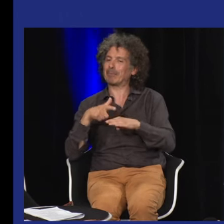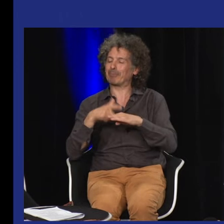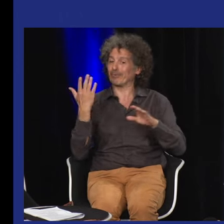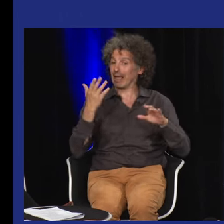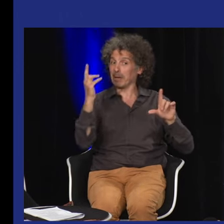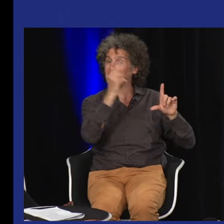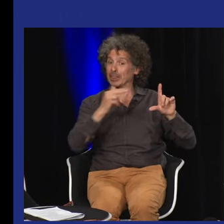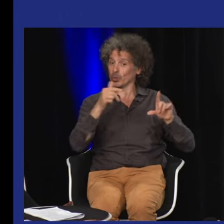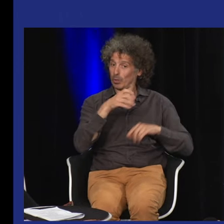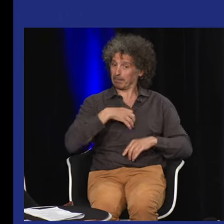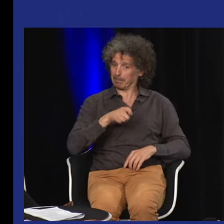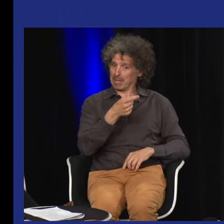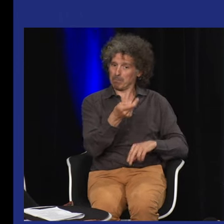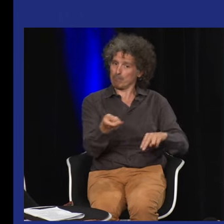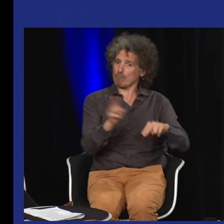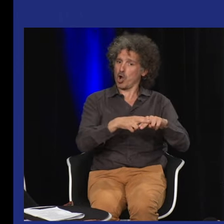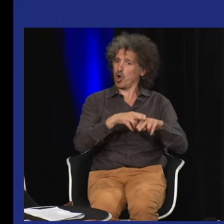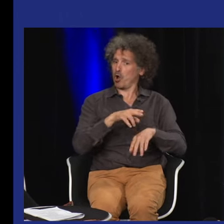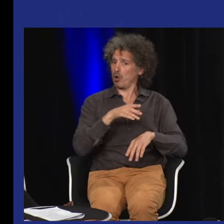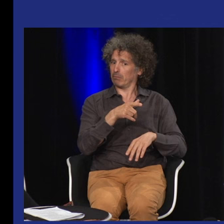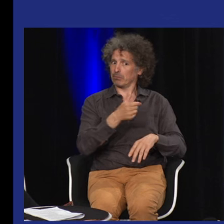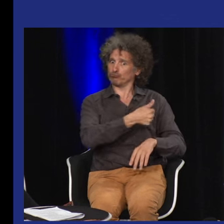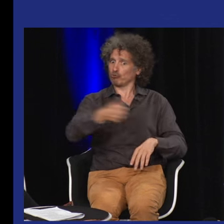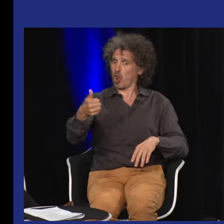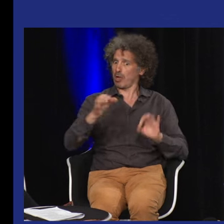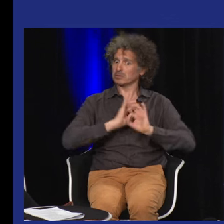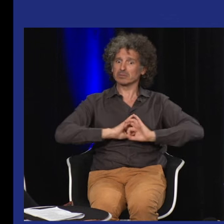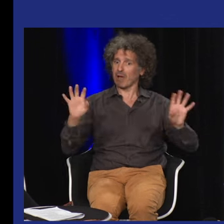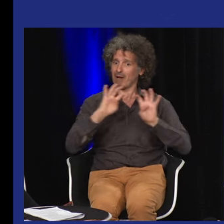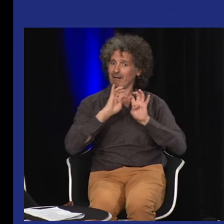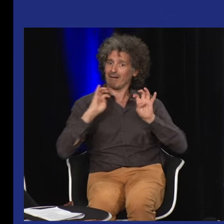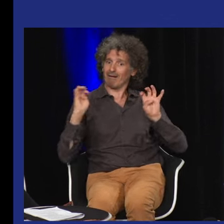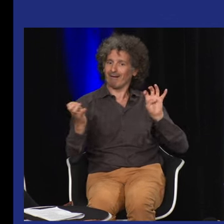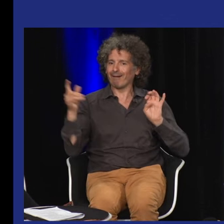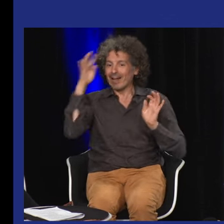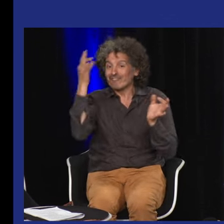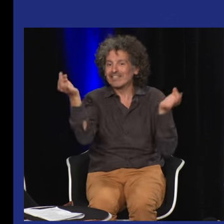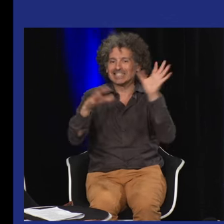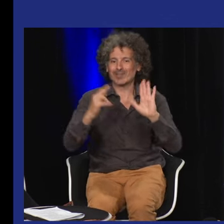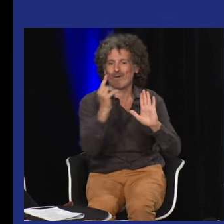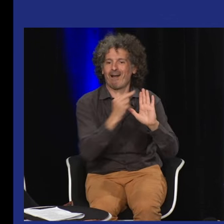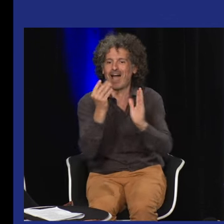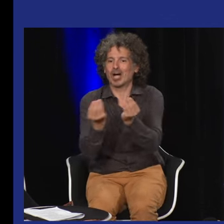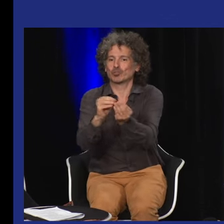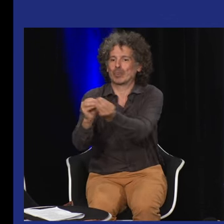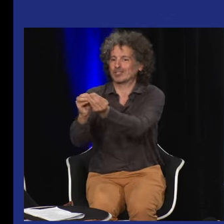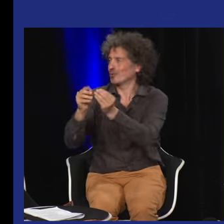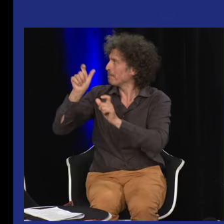Frédéric Pesson. Et c'est l'abbé de l'épée sur son lit de mort.